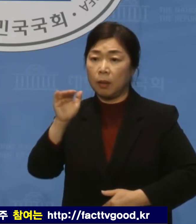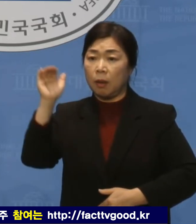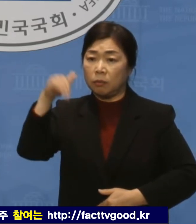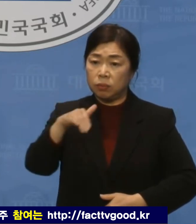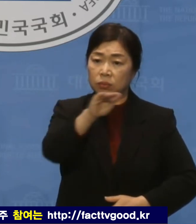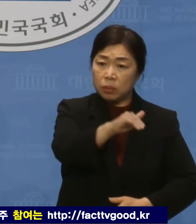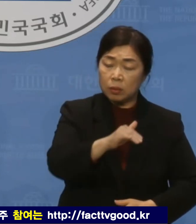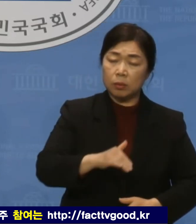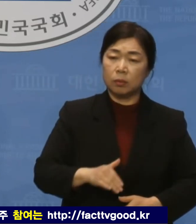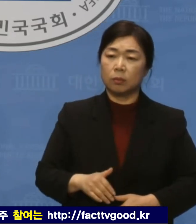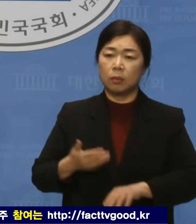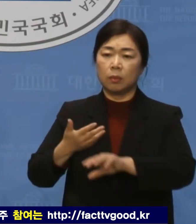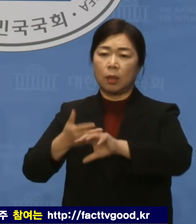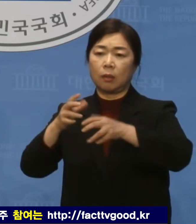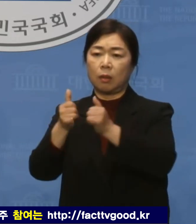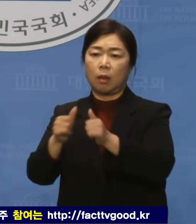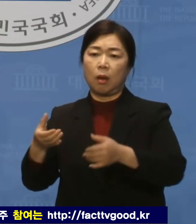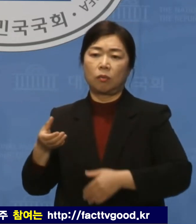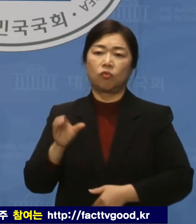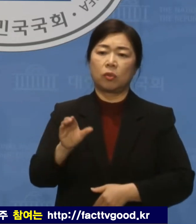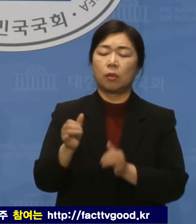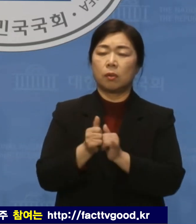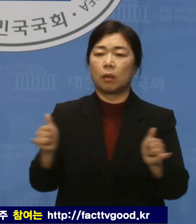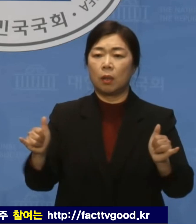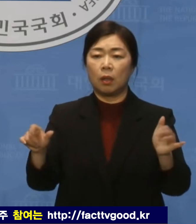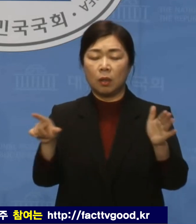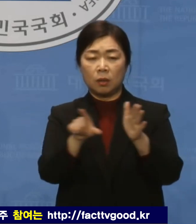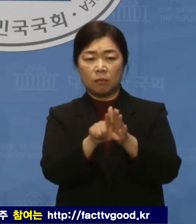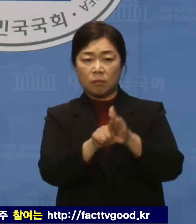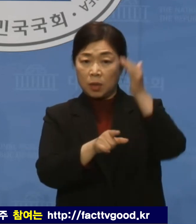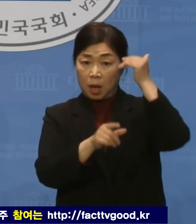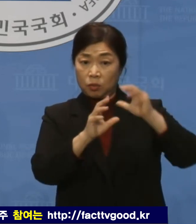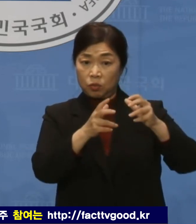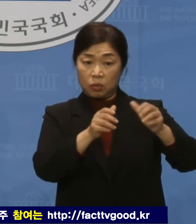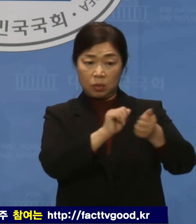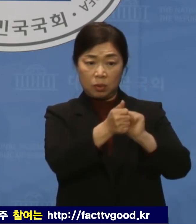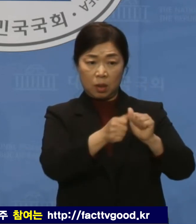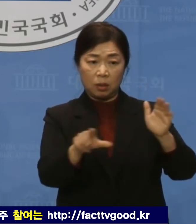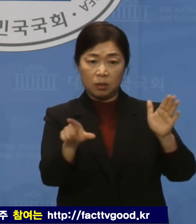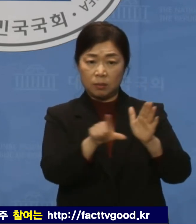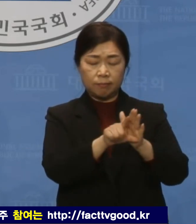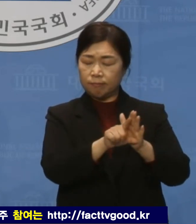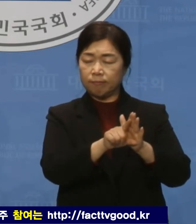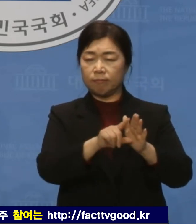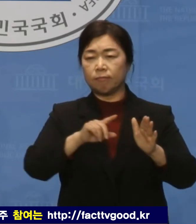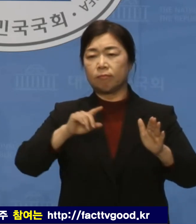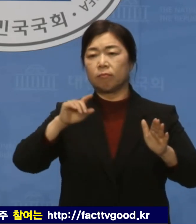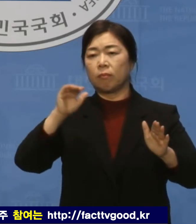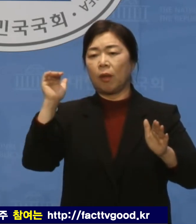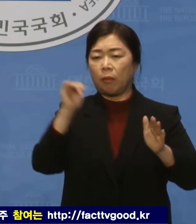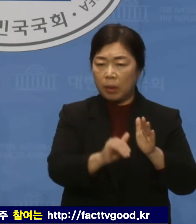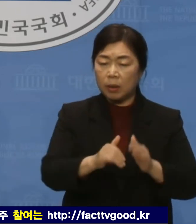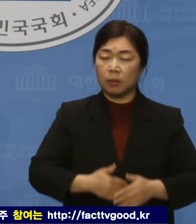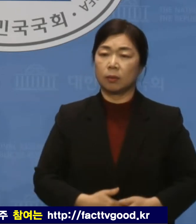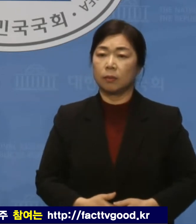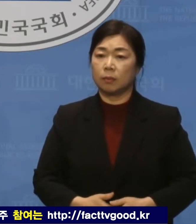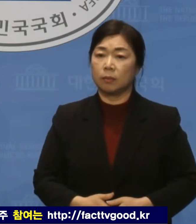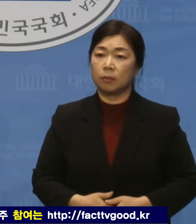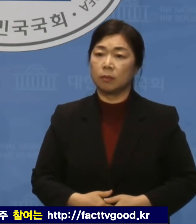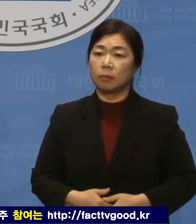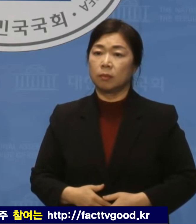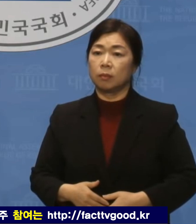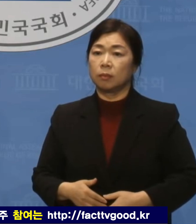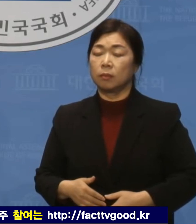투자자들의 신뢰도 잃었습니다. 더욱이 공매도 금지는 없다던 금융행정당국은